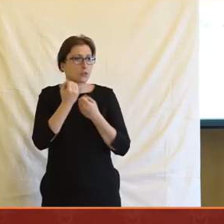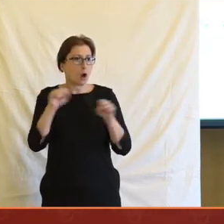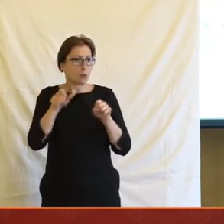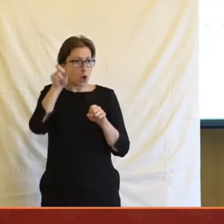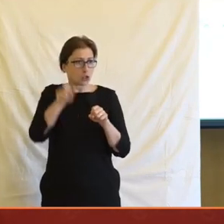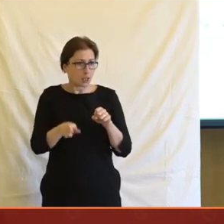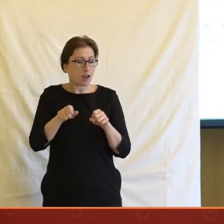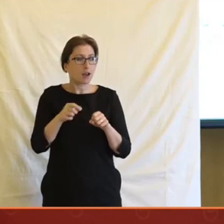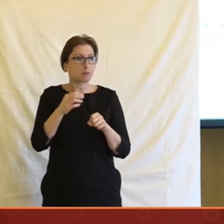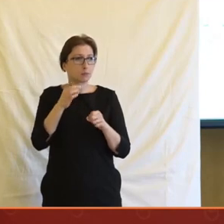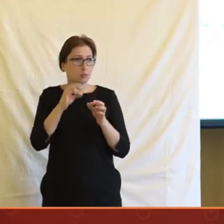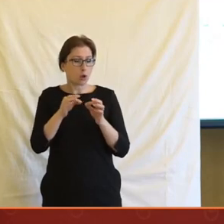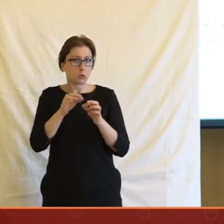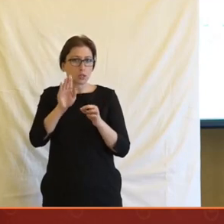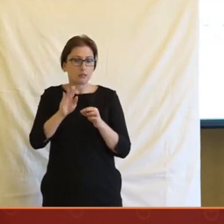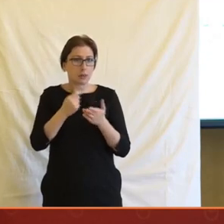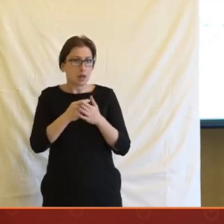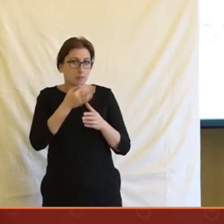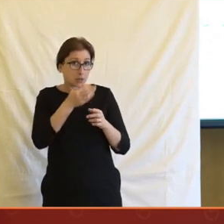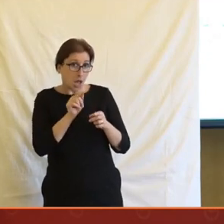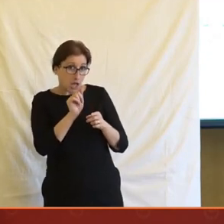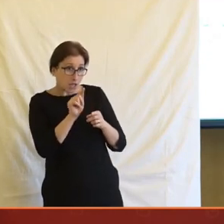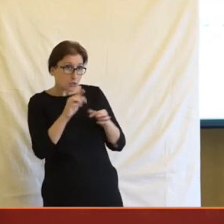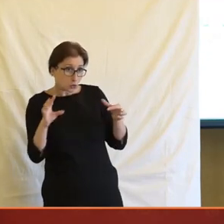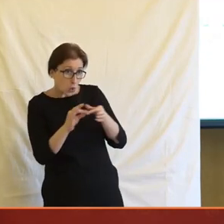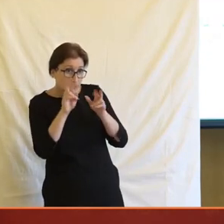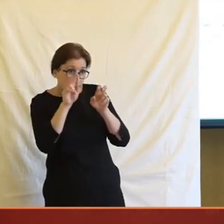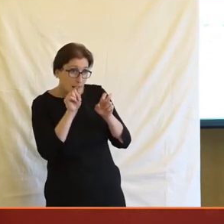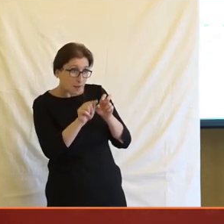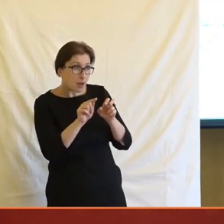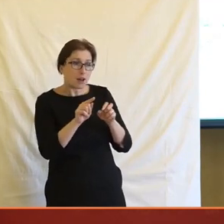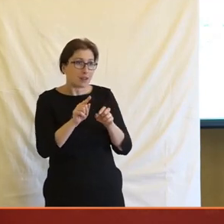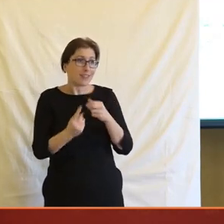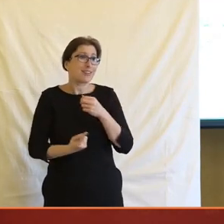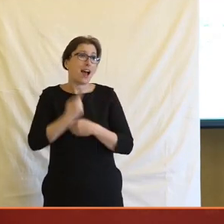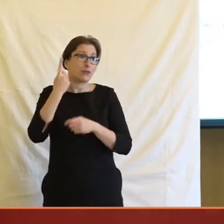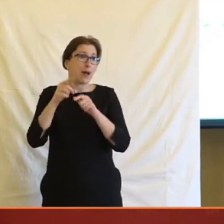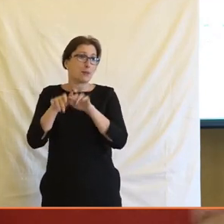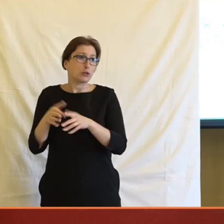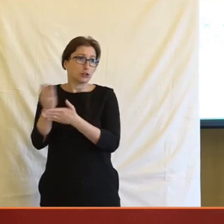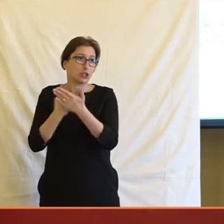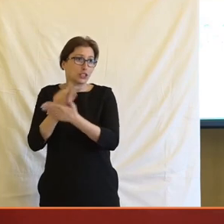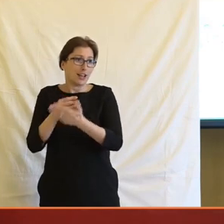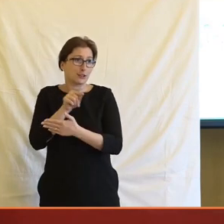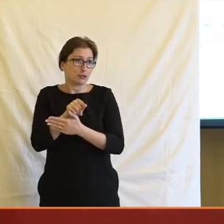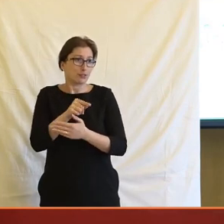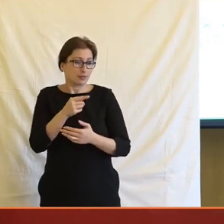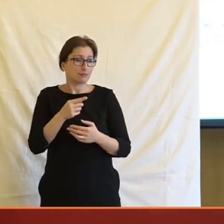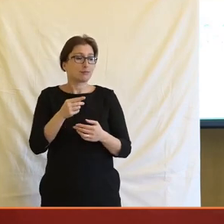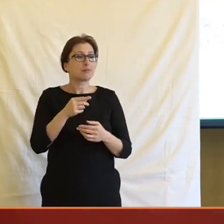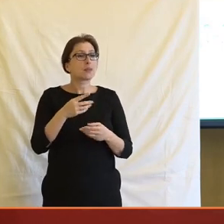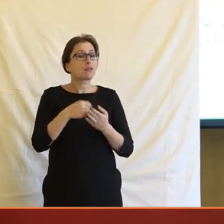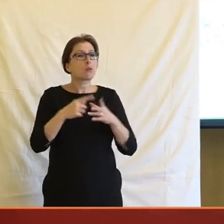To znamená, že to prostě vyvolalo jako spoustu různých otázek. Nicméně v současném době my s tím pracujeme tím způsobem, že deklarujeme nejenom, že ta